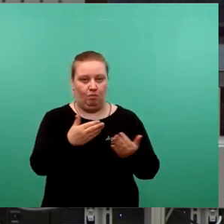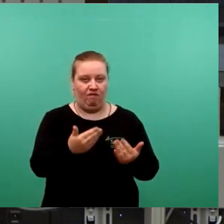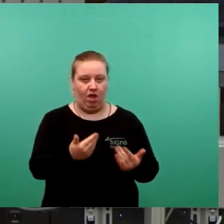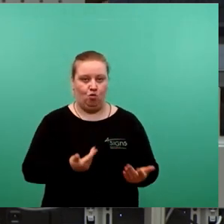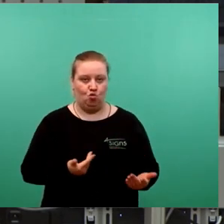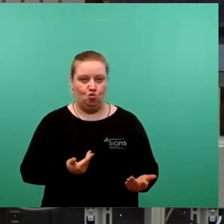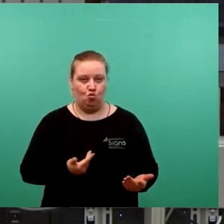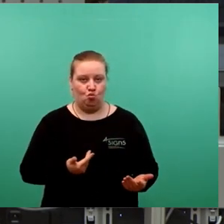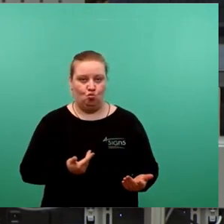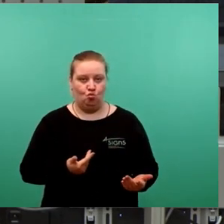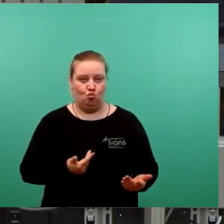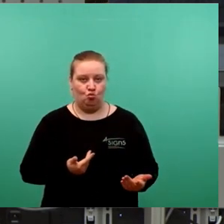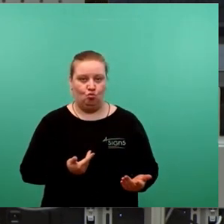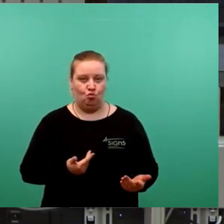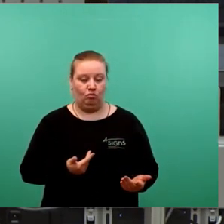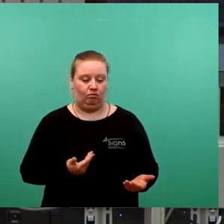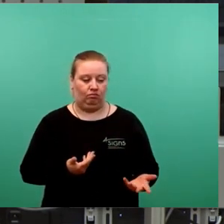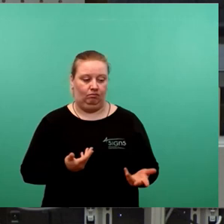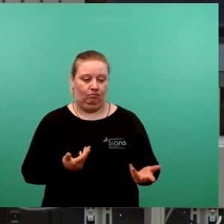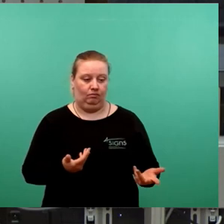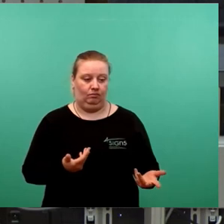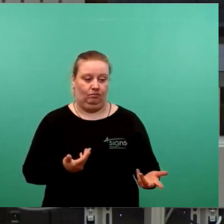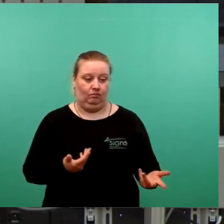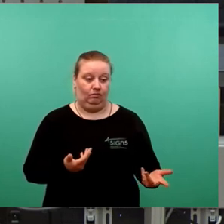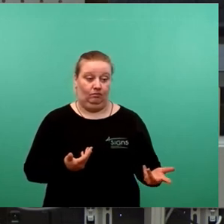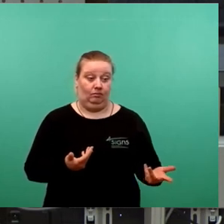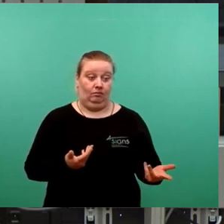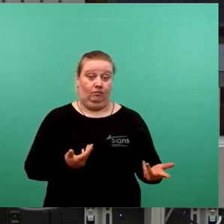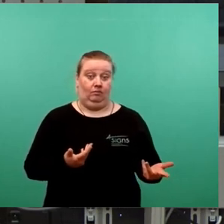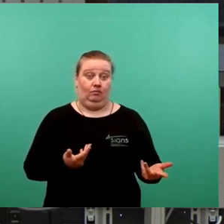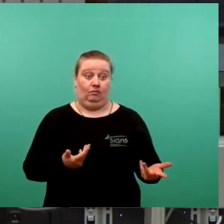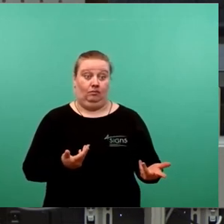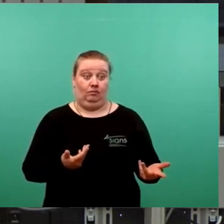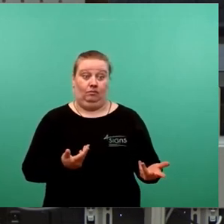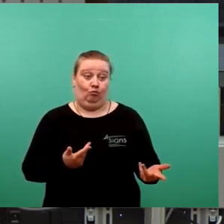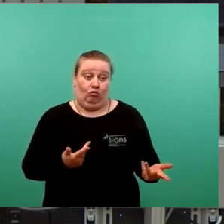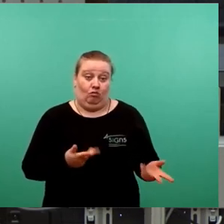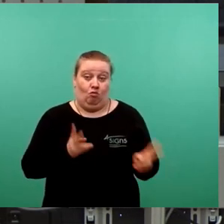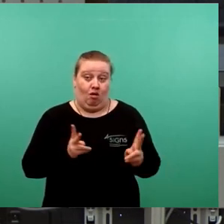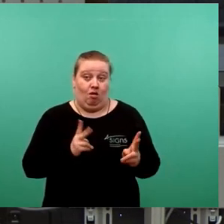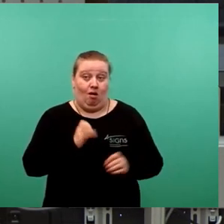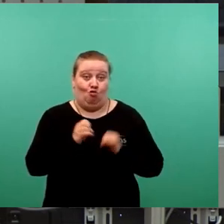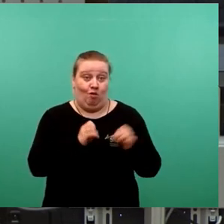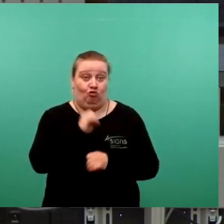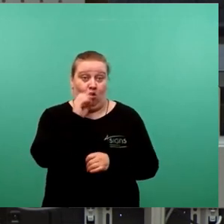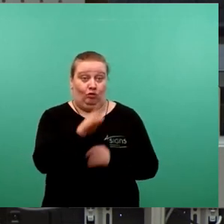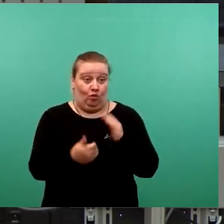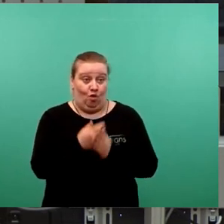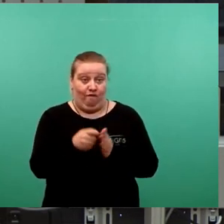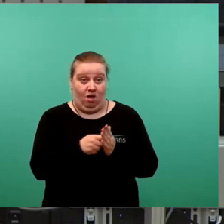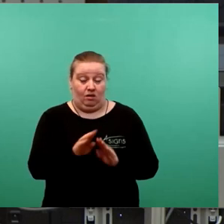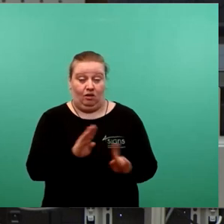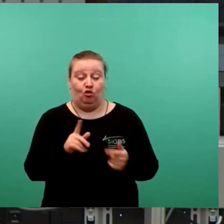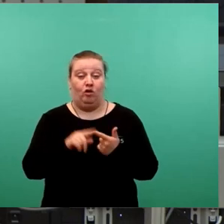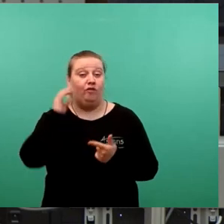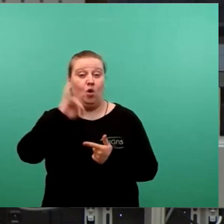eigentlich eine Disqualifizierung für eine Wiederwahl. Und Frau Jenigen,